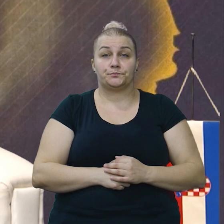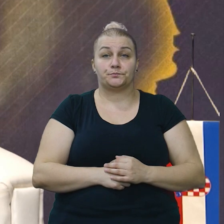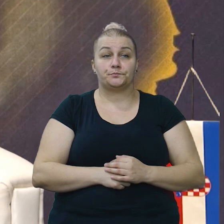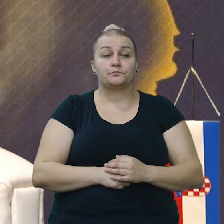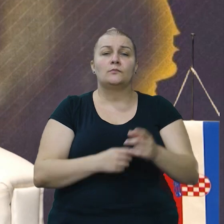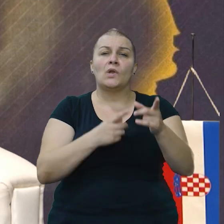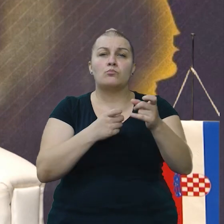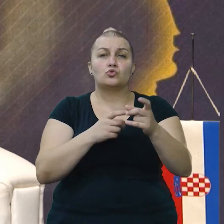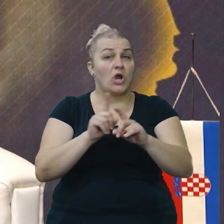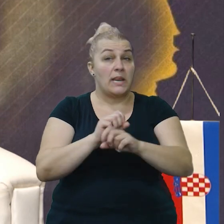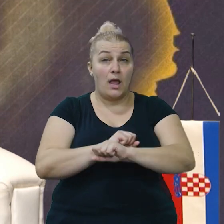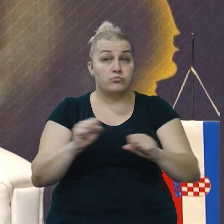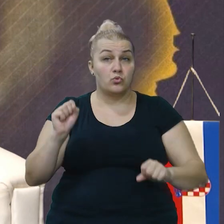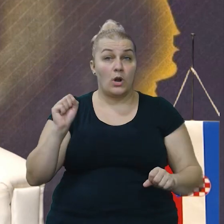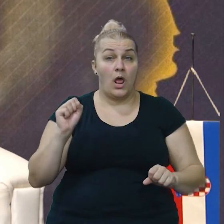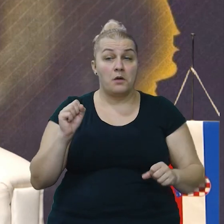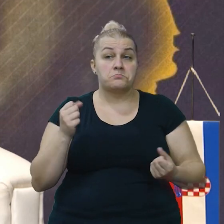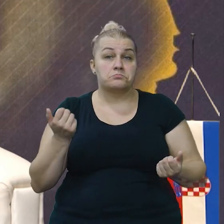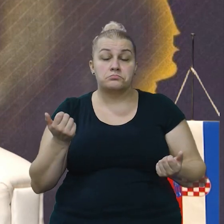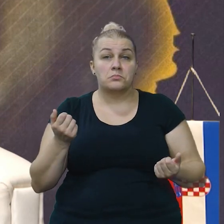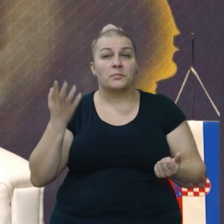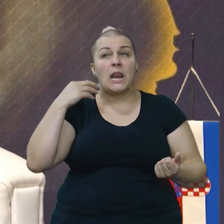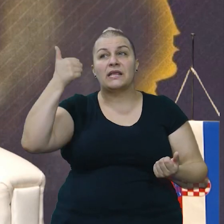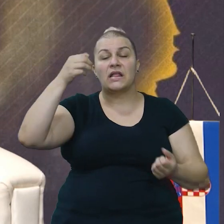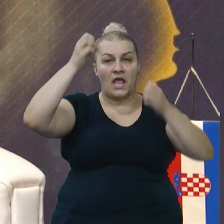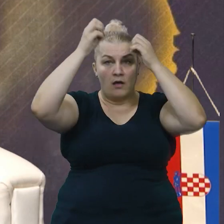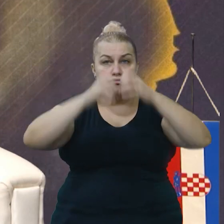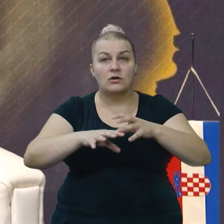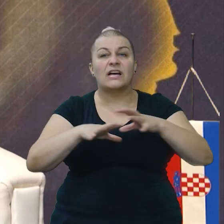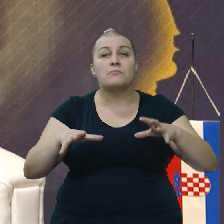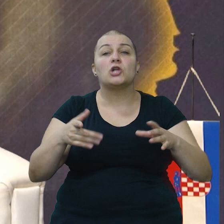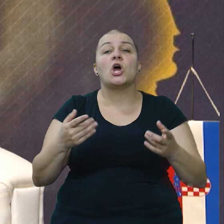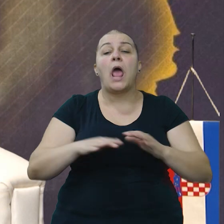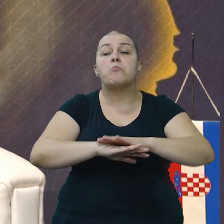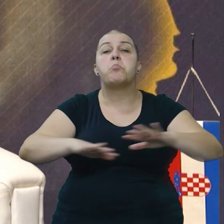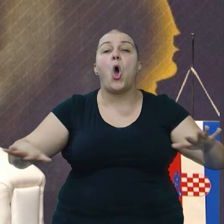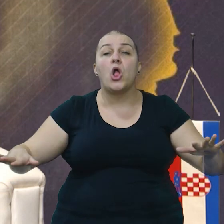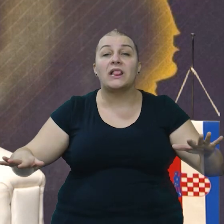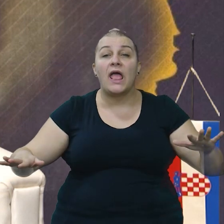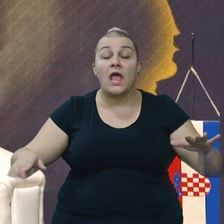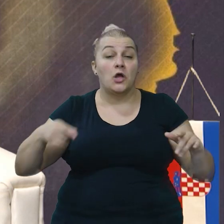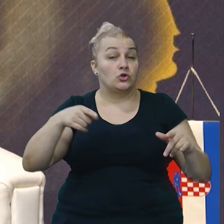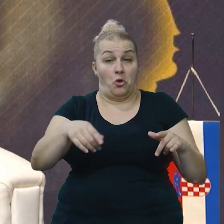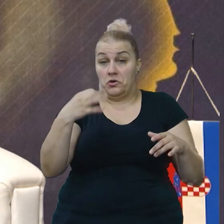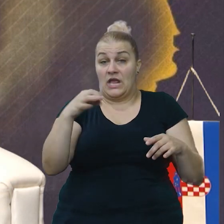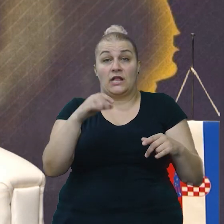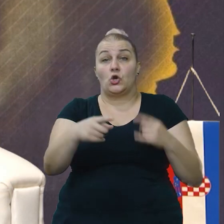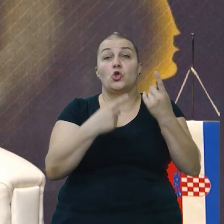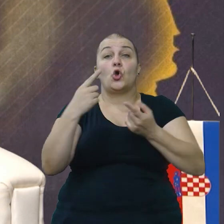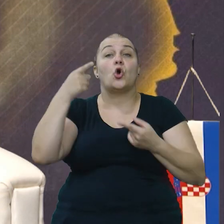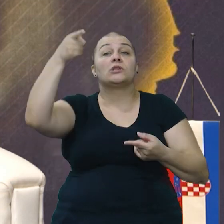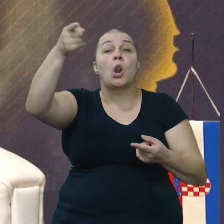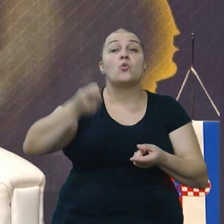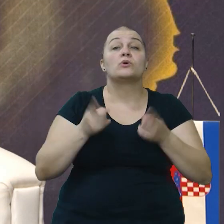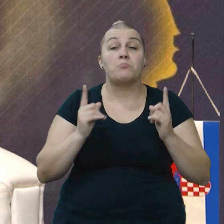Puška nije pukla, pala je jedna krmača na polje i to je sve što se je događalo u